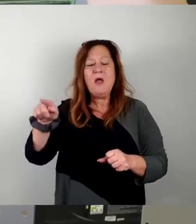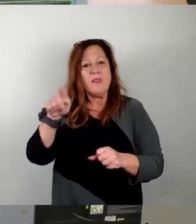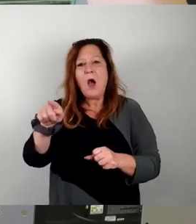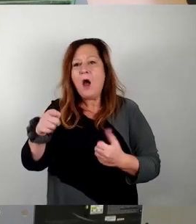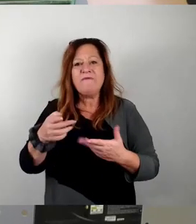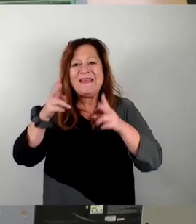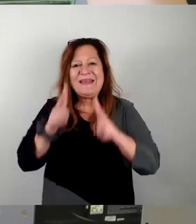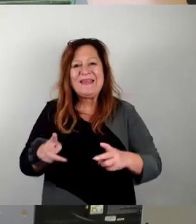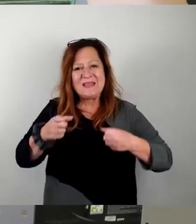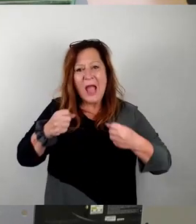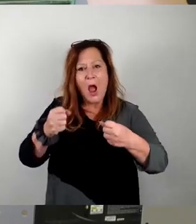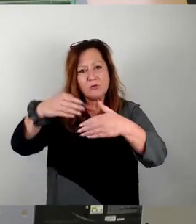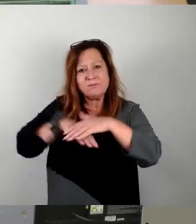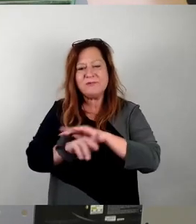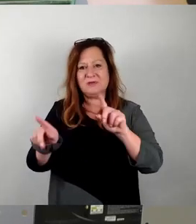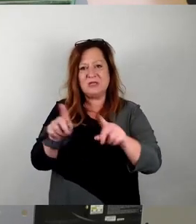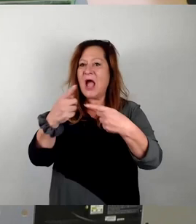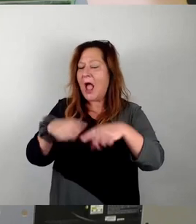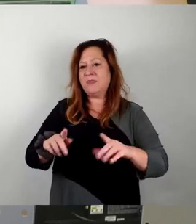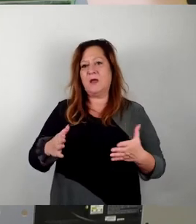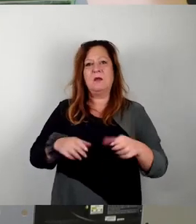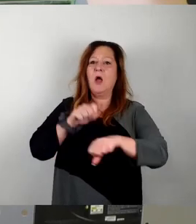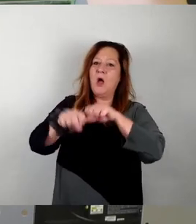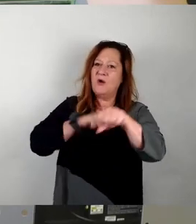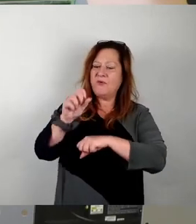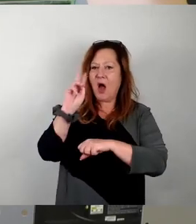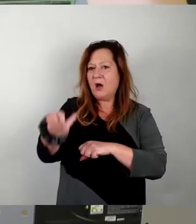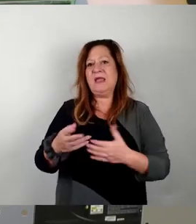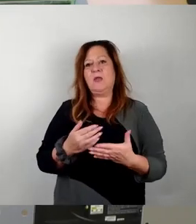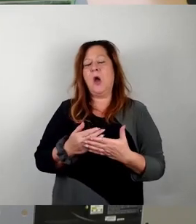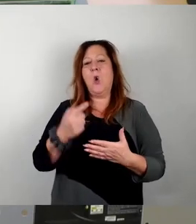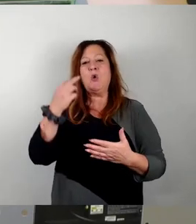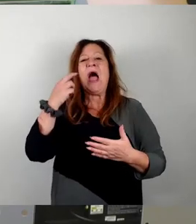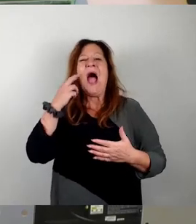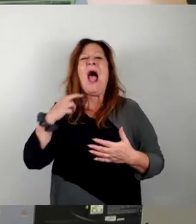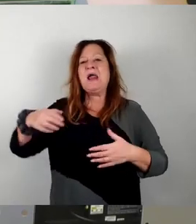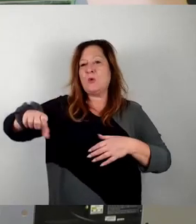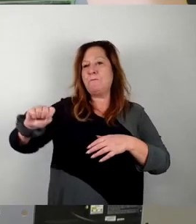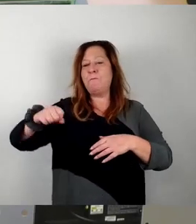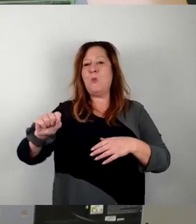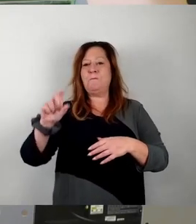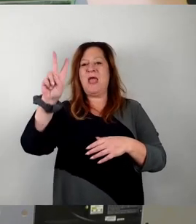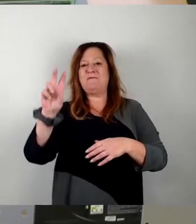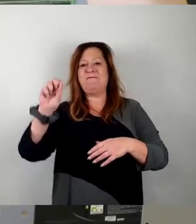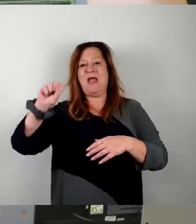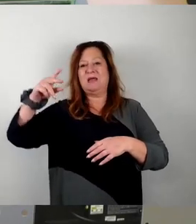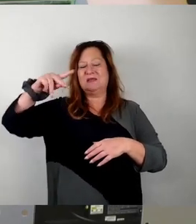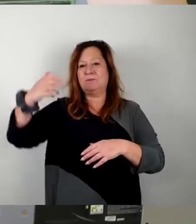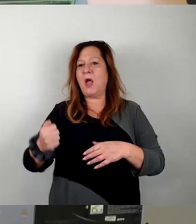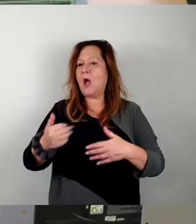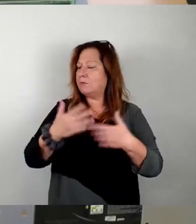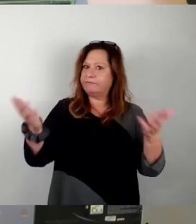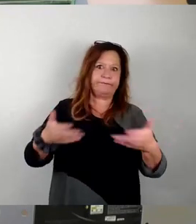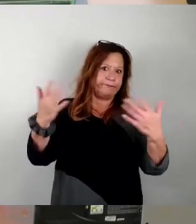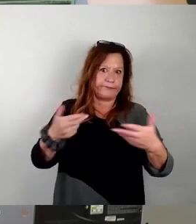Kanister drin, Grills, Fahrräder, die Vespa, es hängen Kalender drin, was weiß ich. Es ist ein sozialer Ort, ich verstehe